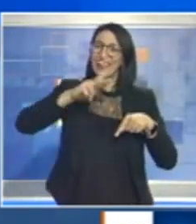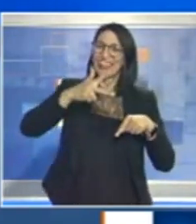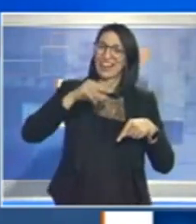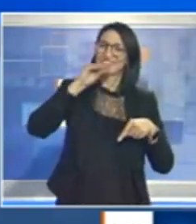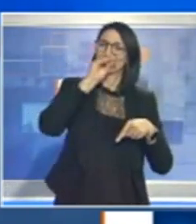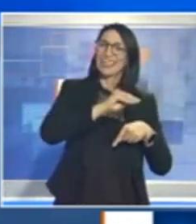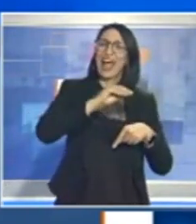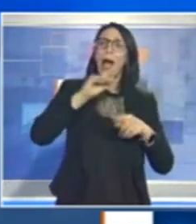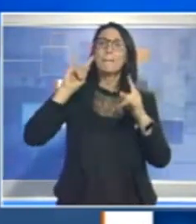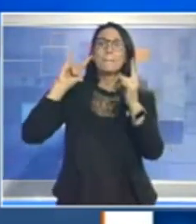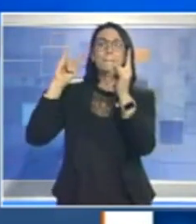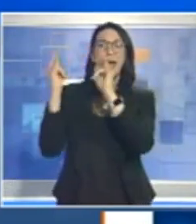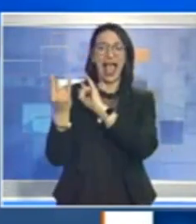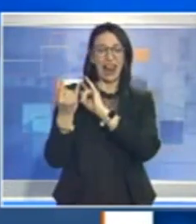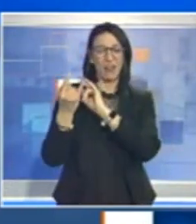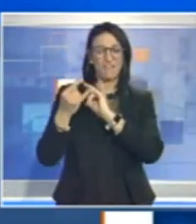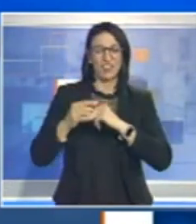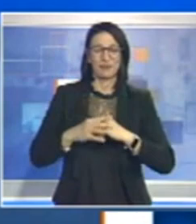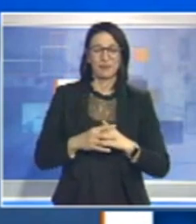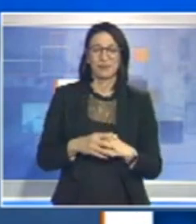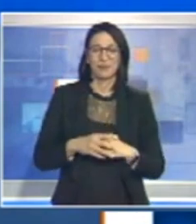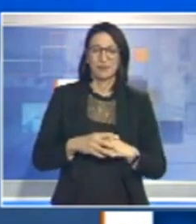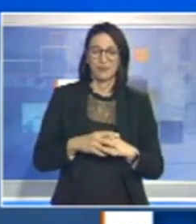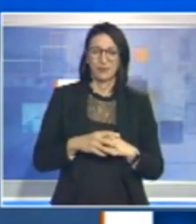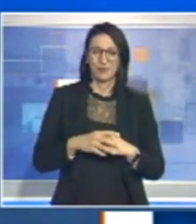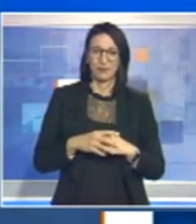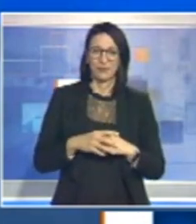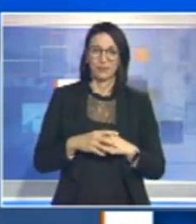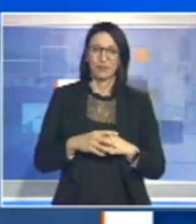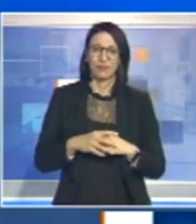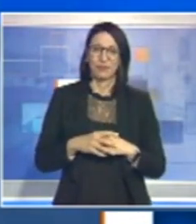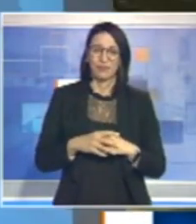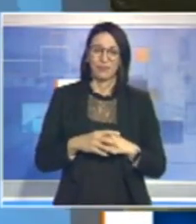Melfi. Derà lì per noi l'inviato Angelo Oliveto.